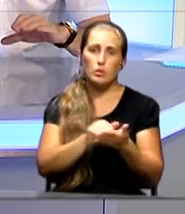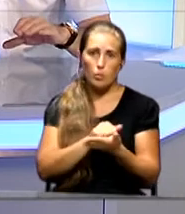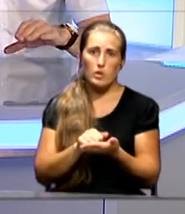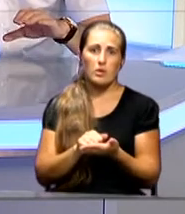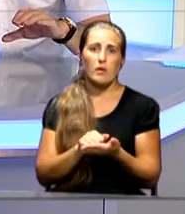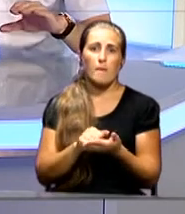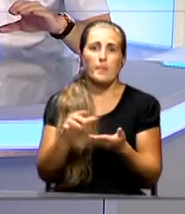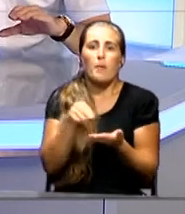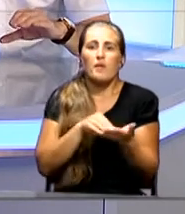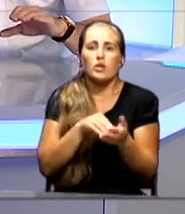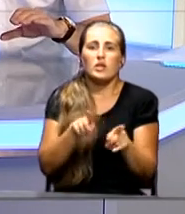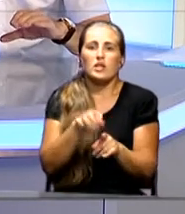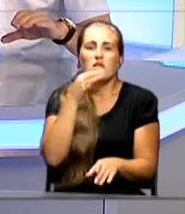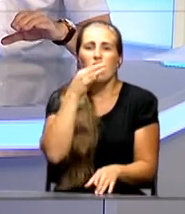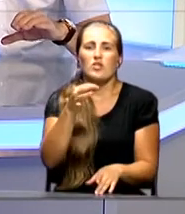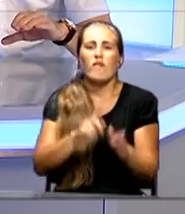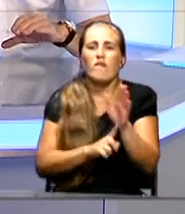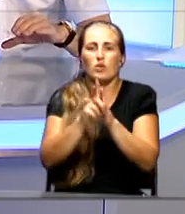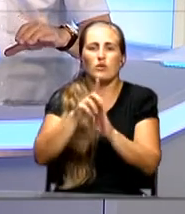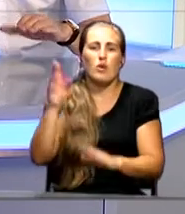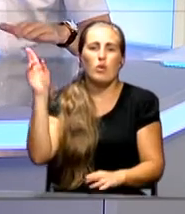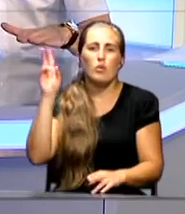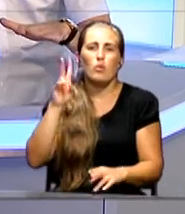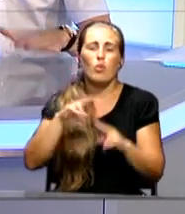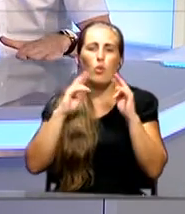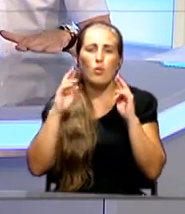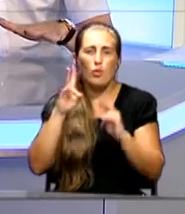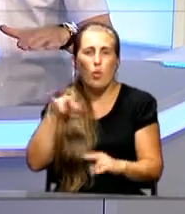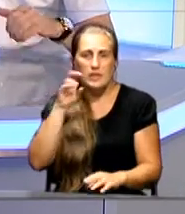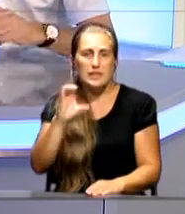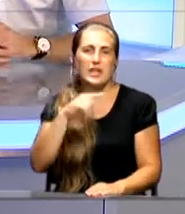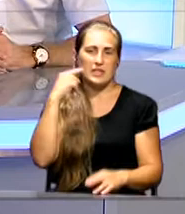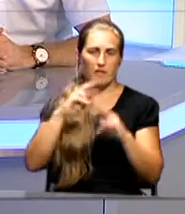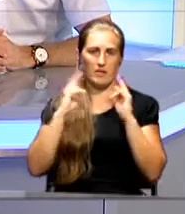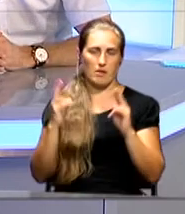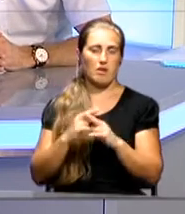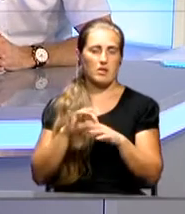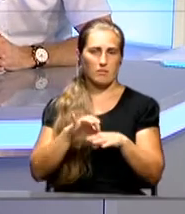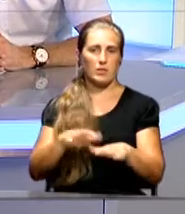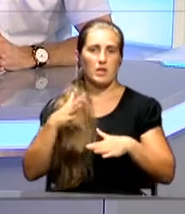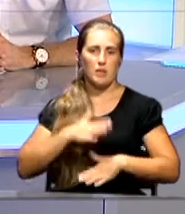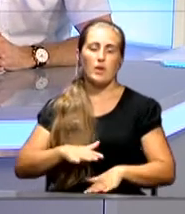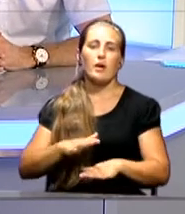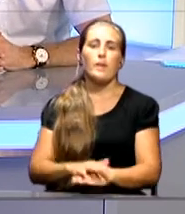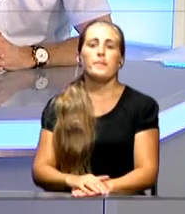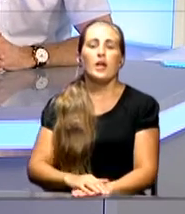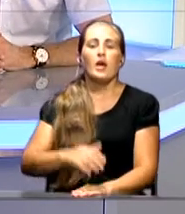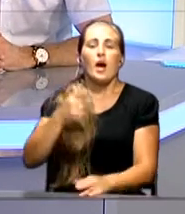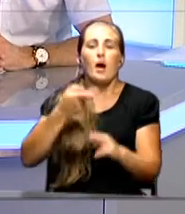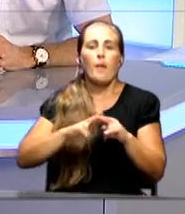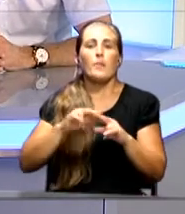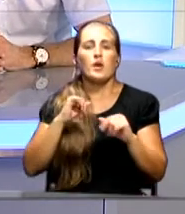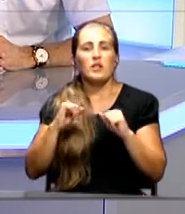повторение, скажем так, водного кодекса Российской Федерации на территории Крыма, ну, чтобы более понятно было. Геннадий Павлович, правительство